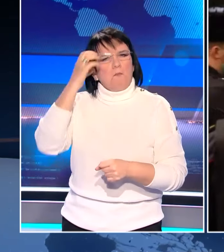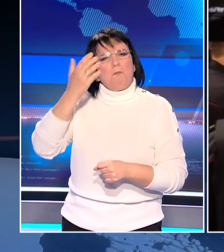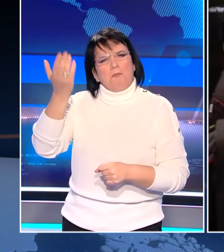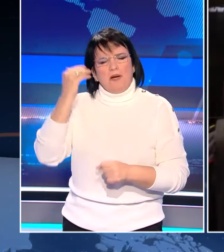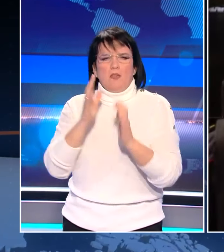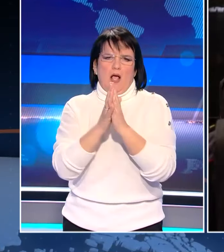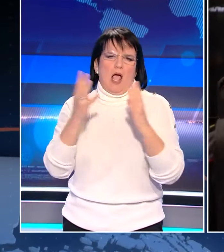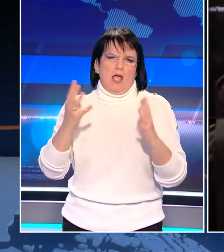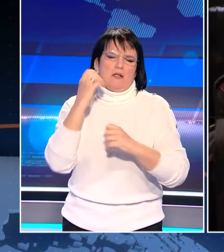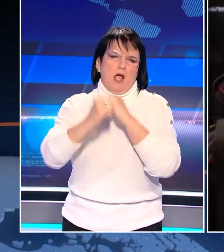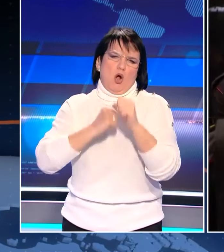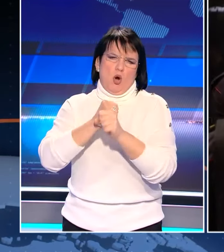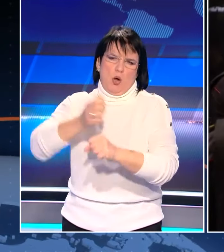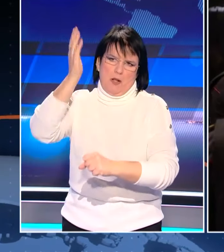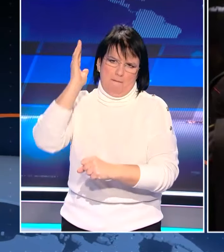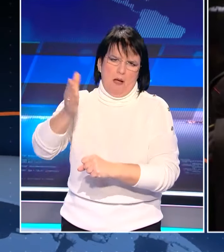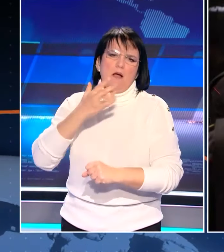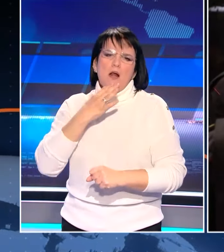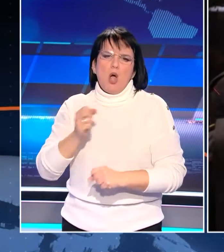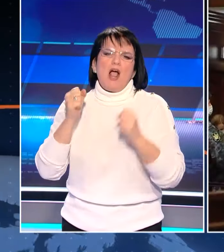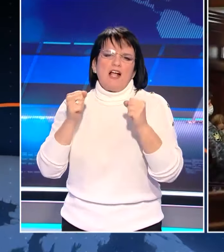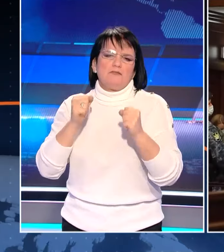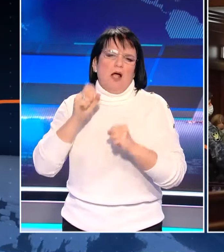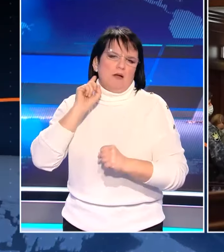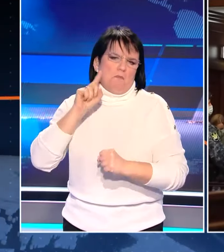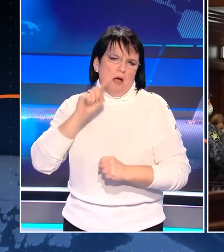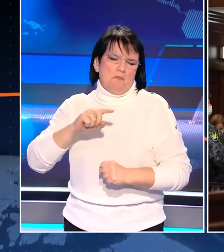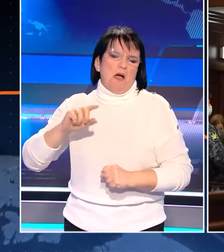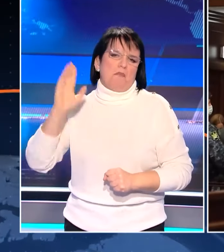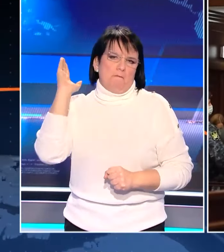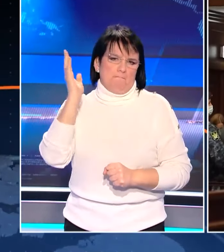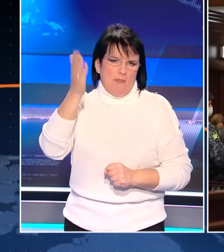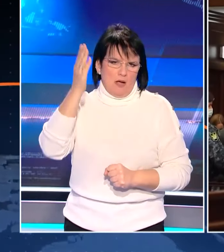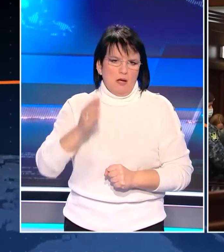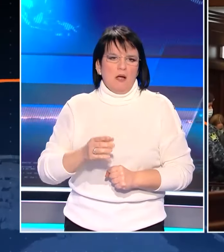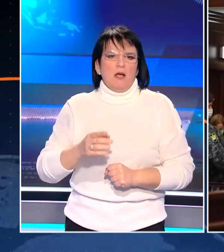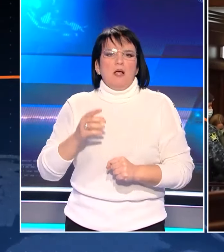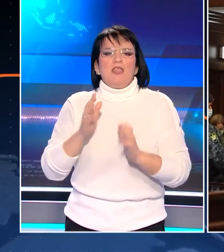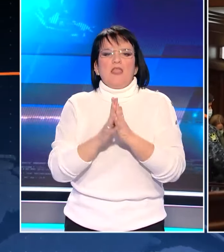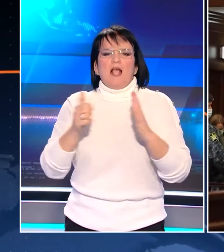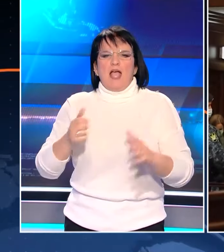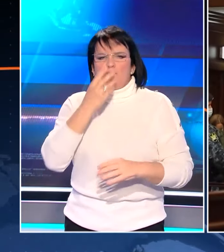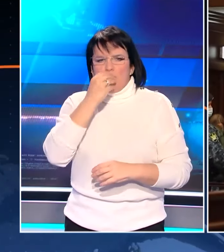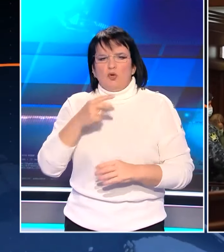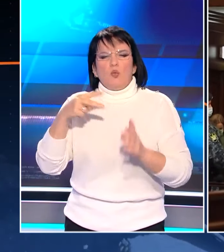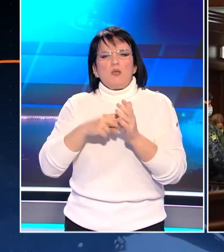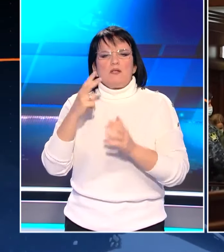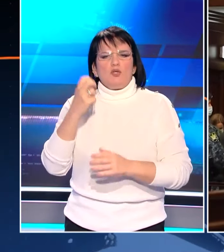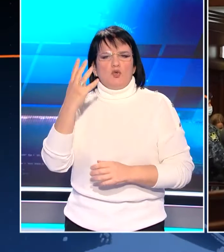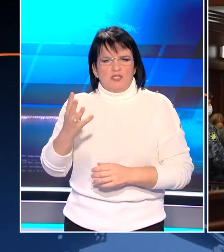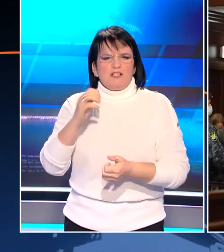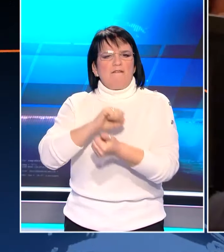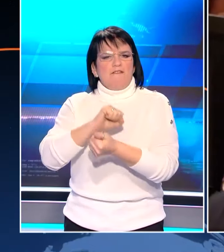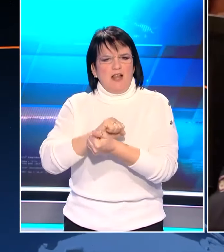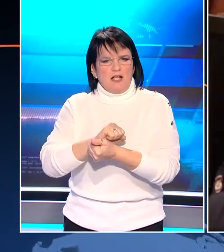ετών όπως ανακοίνωσαν οι ρωσικές σοφρονιστικές αρχές. Την 16 Φεβρουαρίου 2024 στο σοφρονιστικό κέντρο